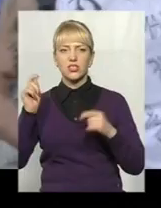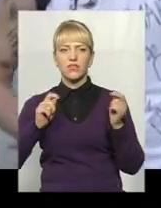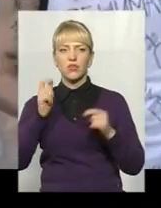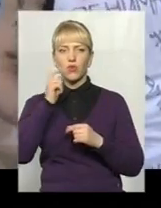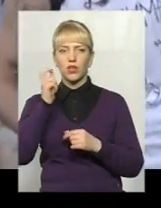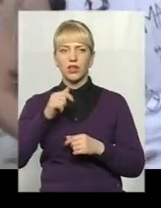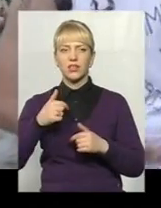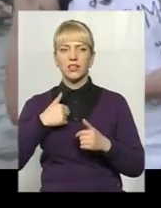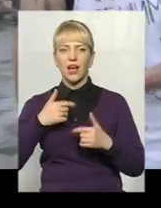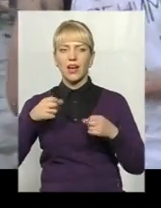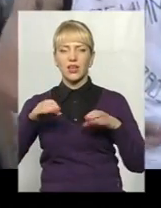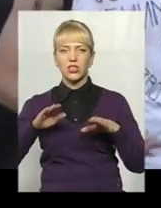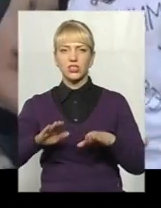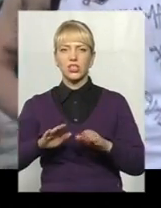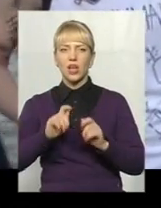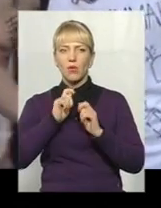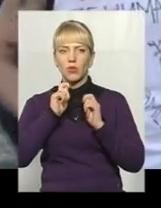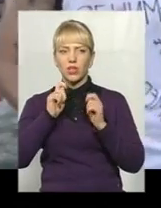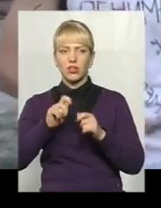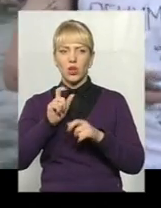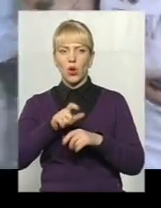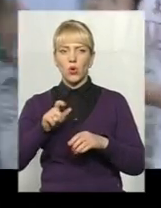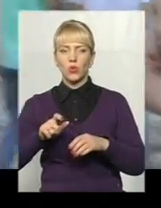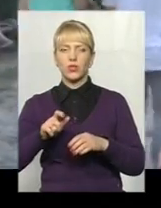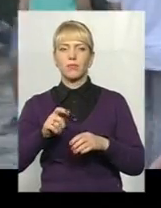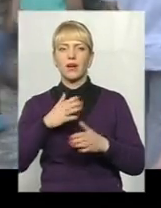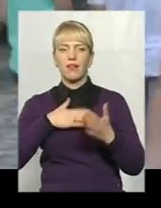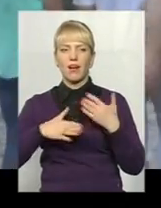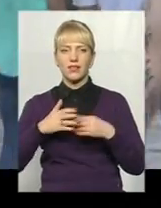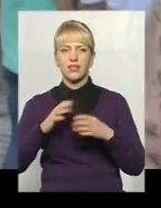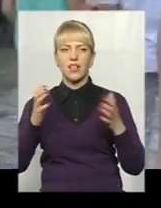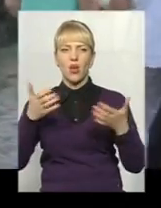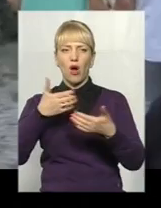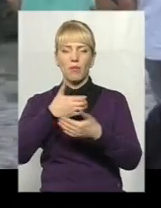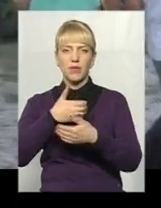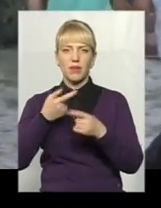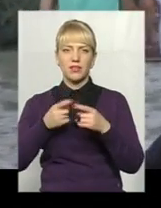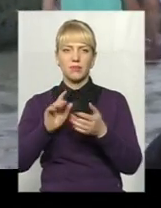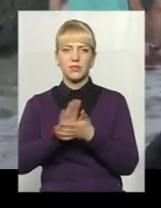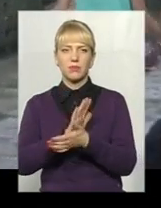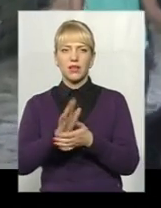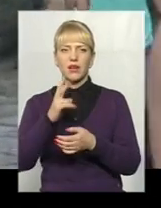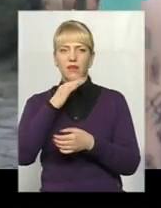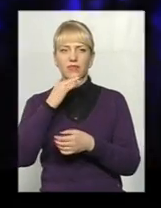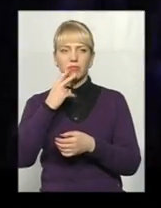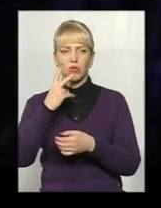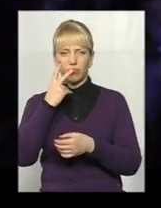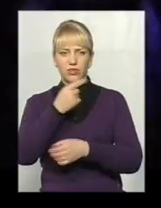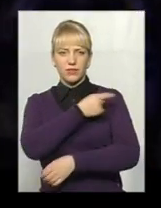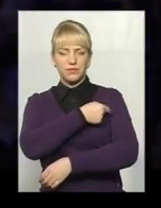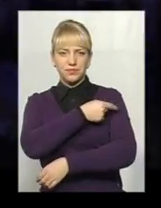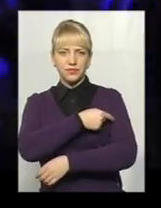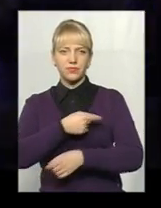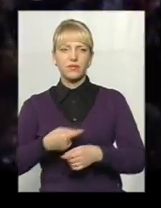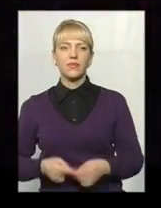вирішив подарувати людям радість і об'ємати їх безплатно. Ось, ну, як ви можете замітити, у мене багато хто вже об'ємно. Зе